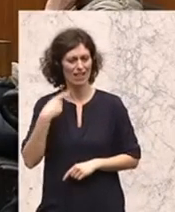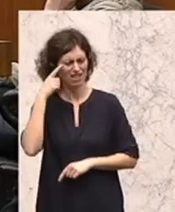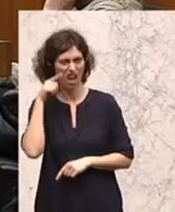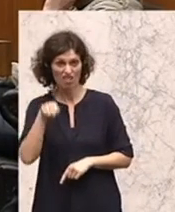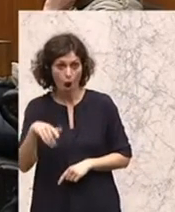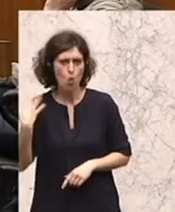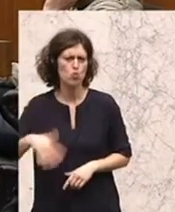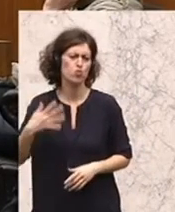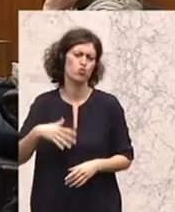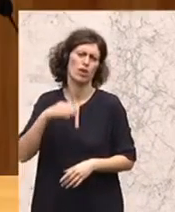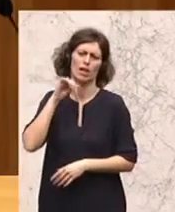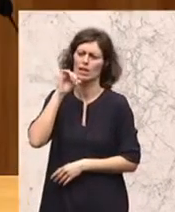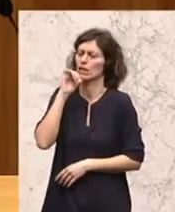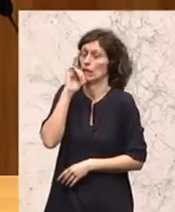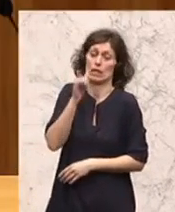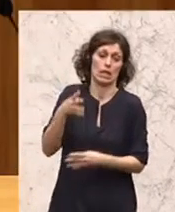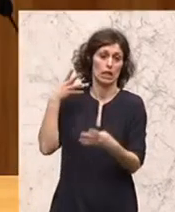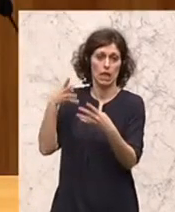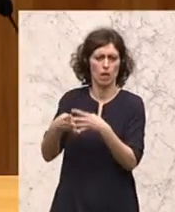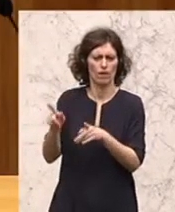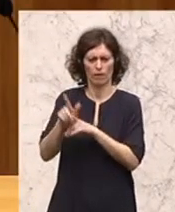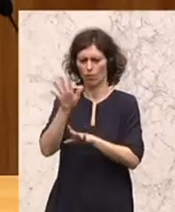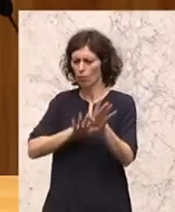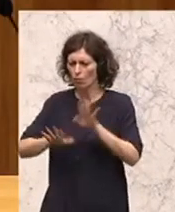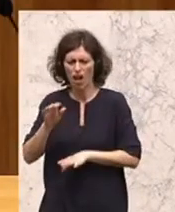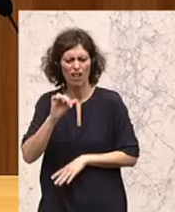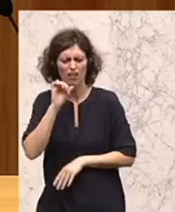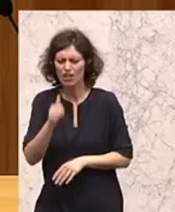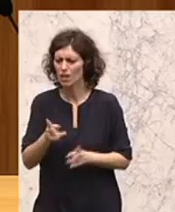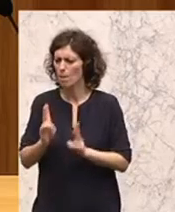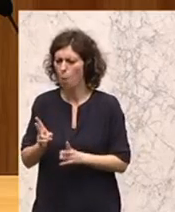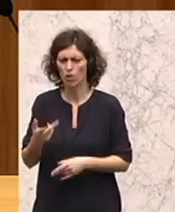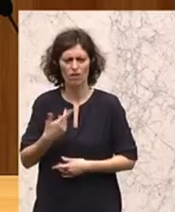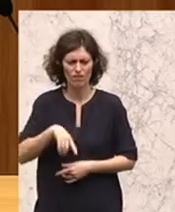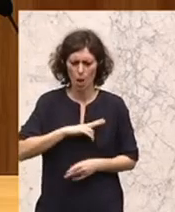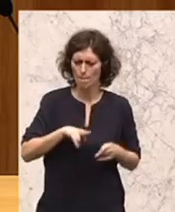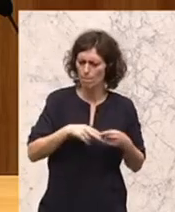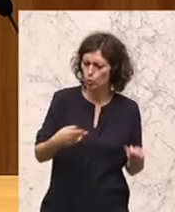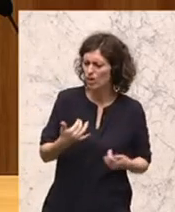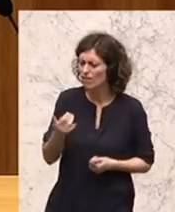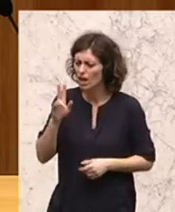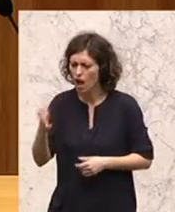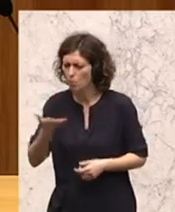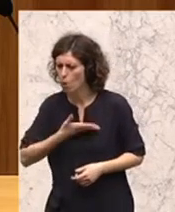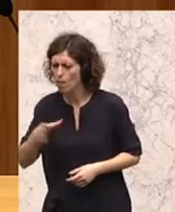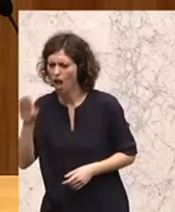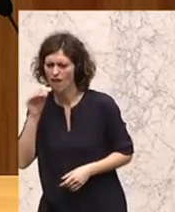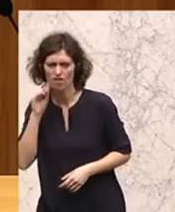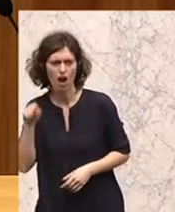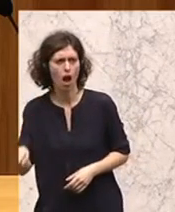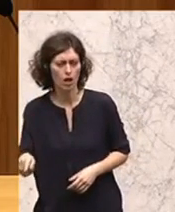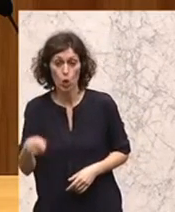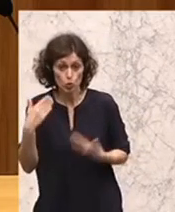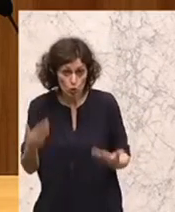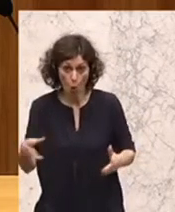intransparent das teilweise ist und wie wenig Möglichkeiten wir als Bund hier haben, überhaupt noch etwas zu erfahren, dann möchte ich das